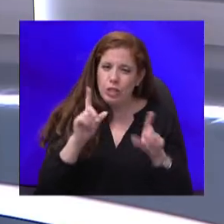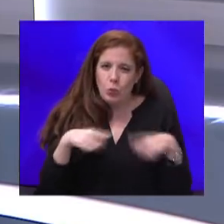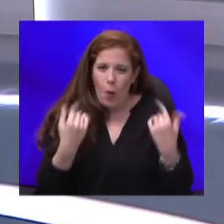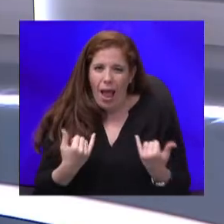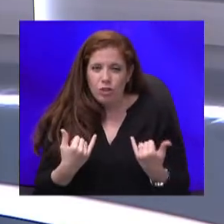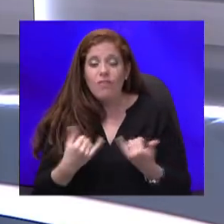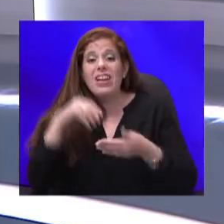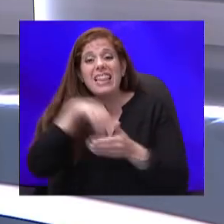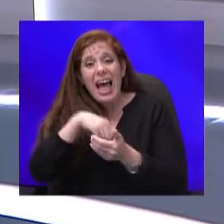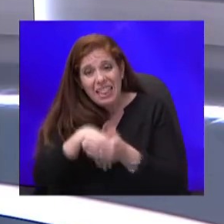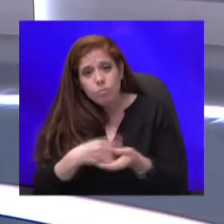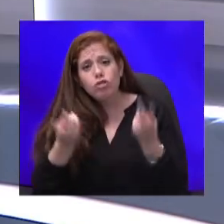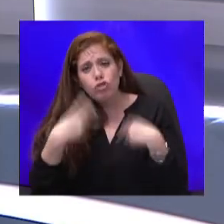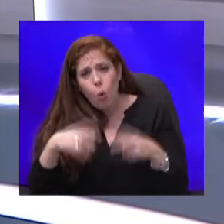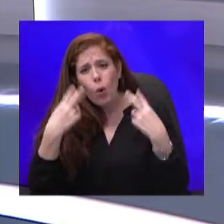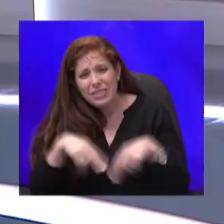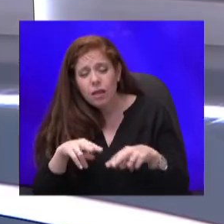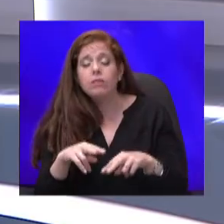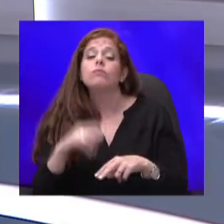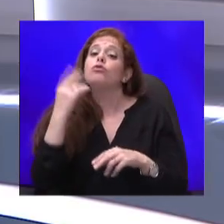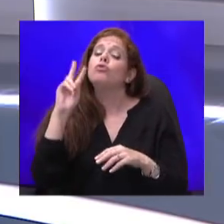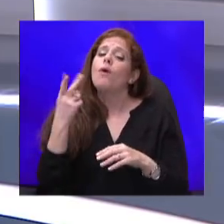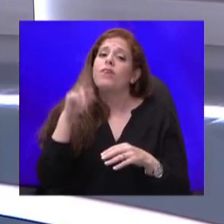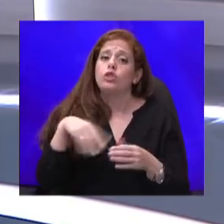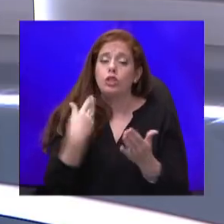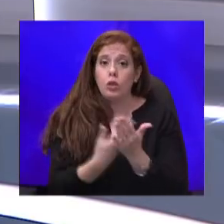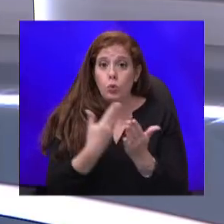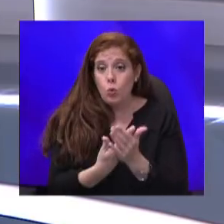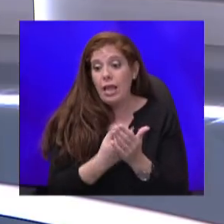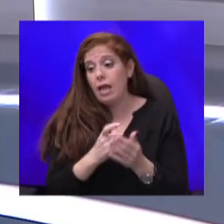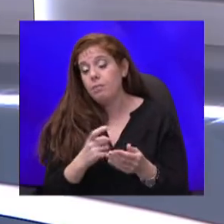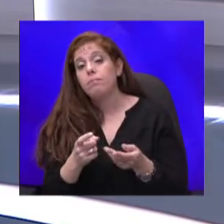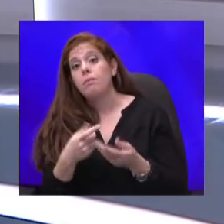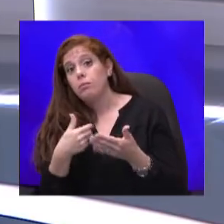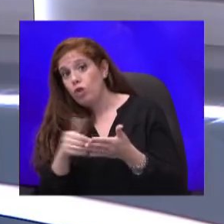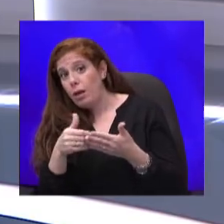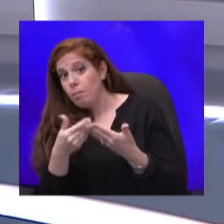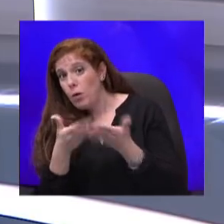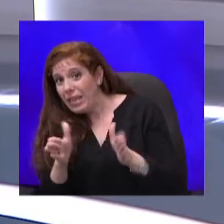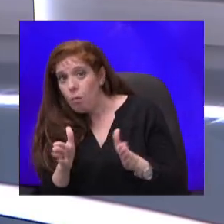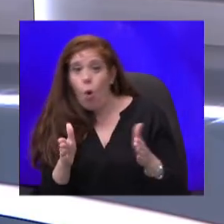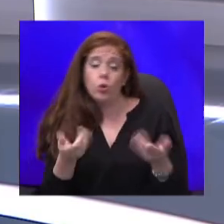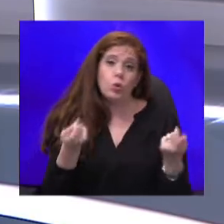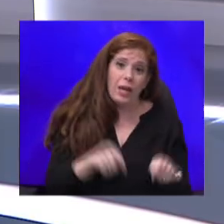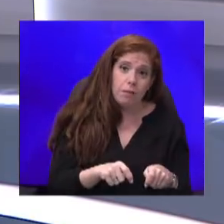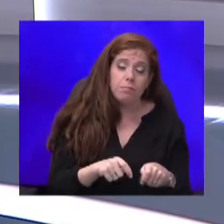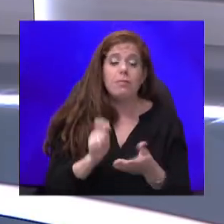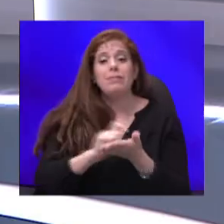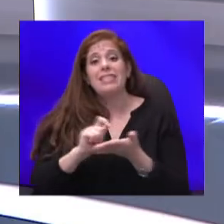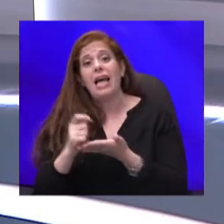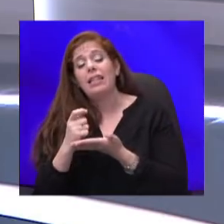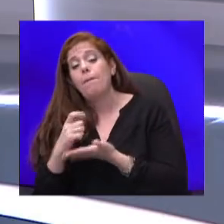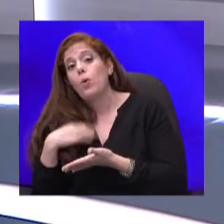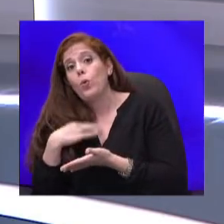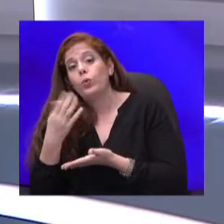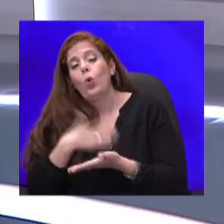הקורונה שוב יושב לדון האם הממשיכים לפתוח או חוזרים לסגור. מקדם ההדבקה עולה, ומשרד הבריאות רוצה לסגור כמה שיותר, כוללת החנויות,